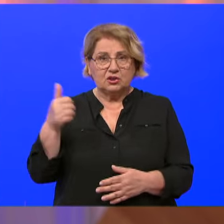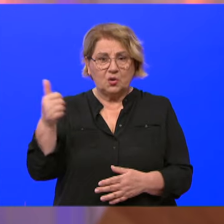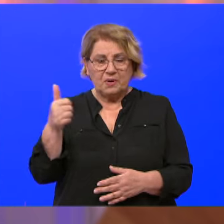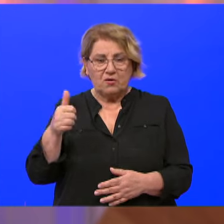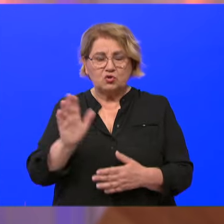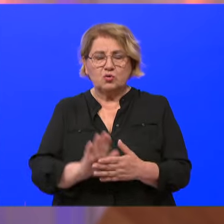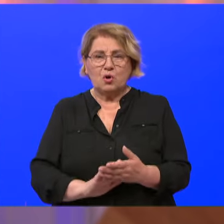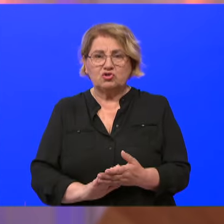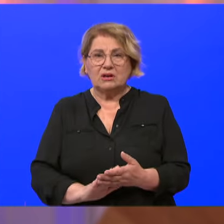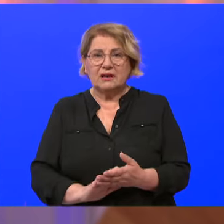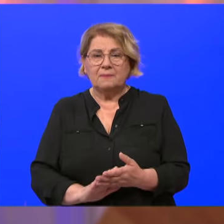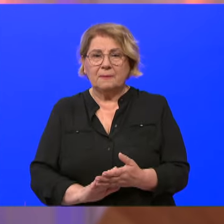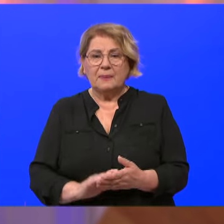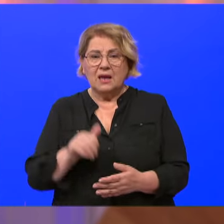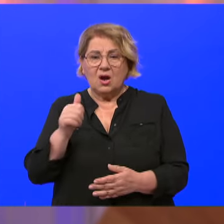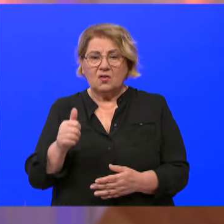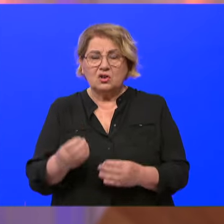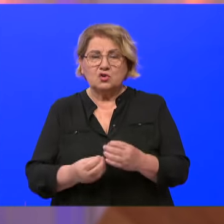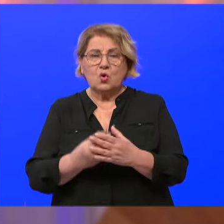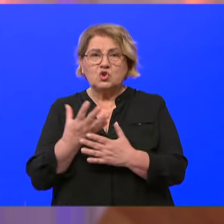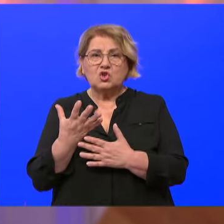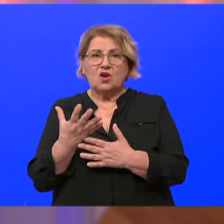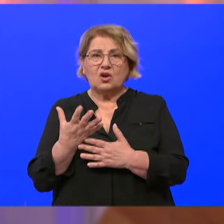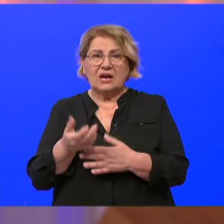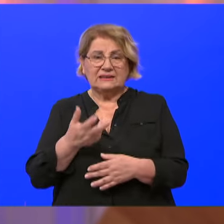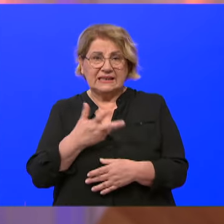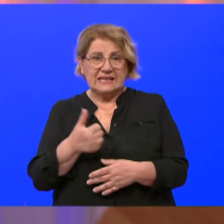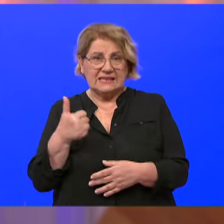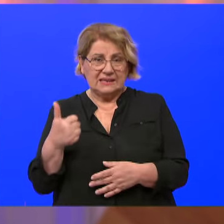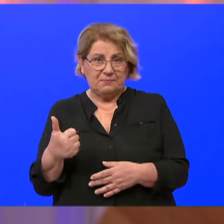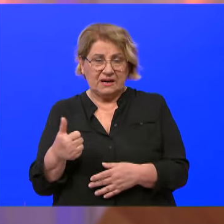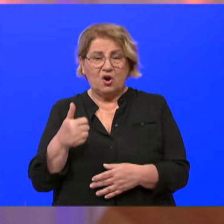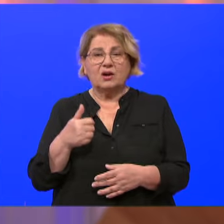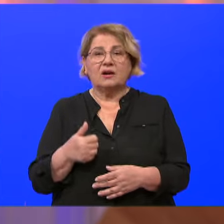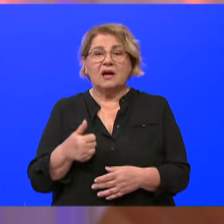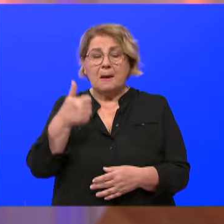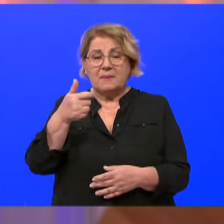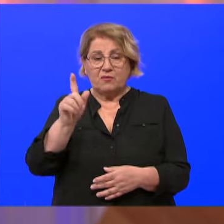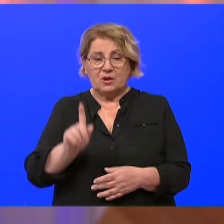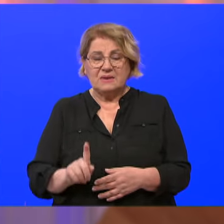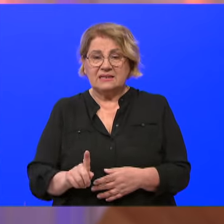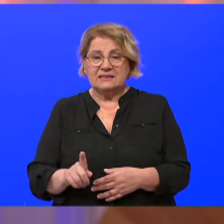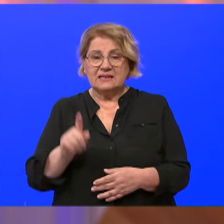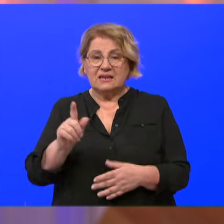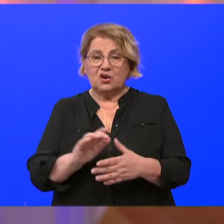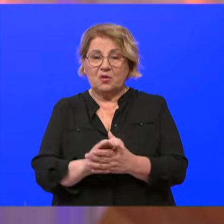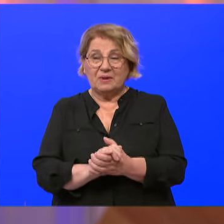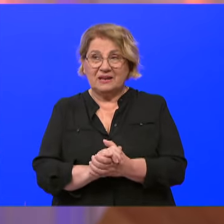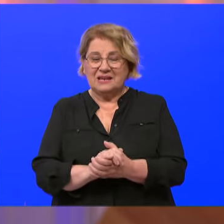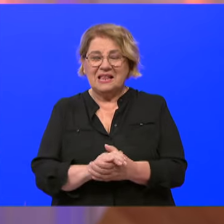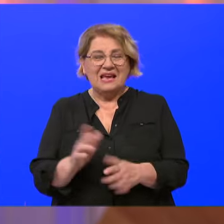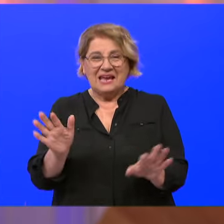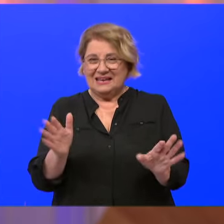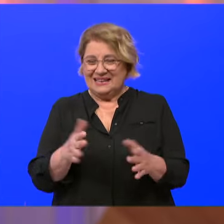sječnja. Mi smo vam se osnovali 31. sječnja. Znači, moj prijatelj je izgubio